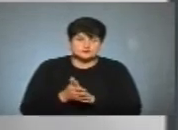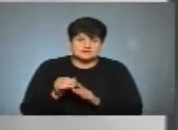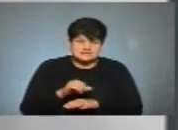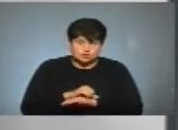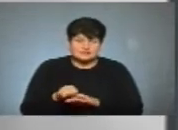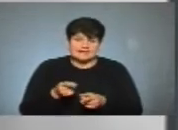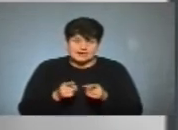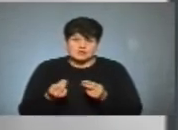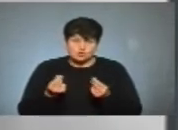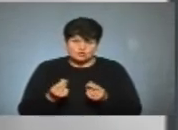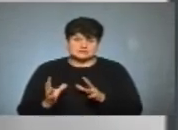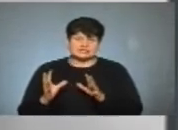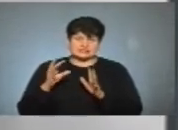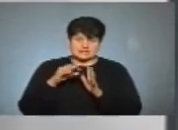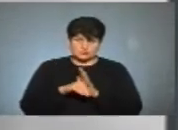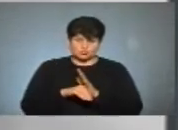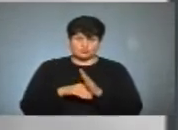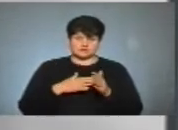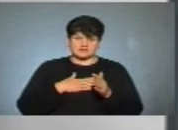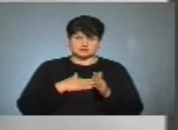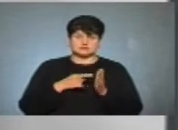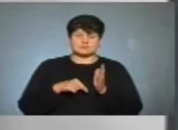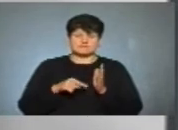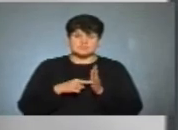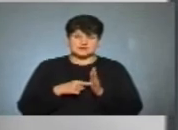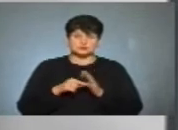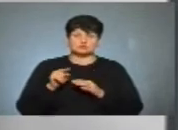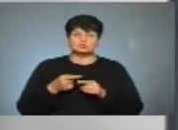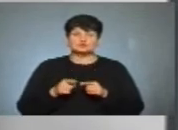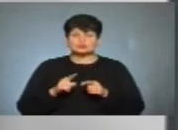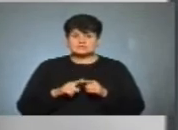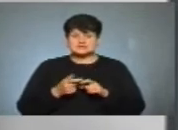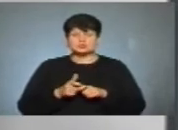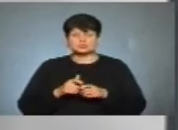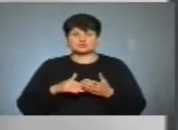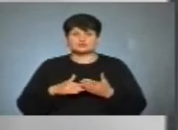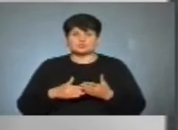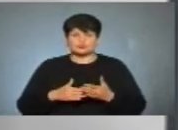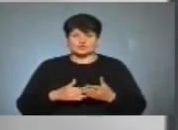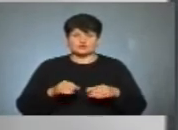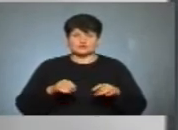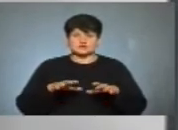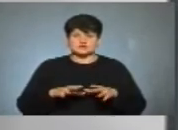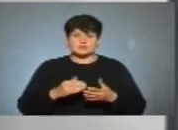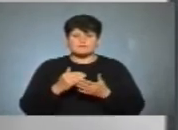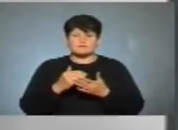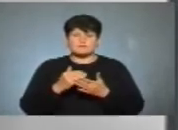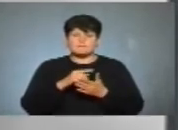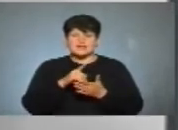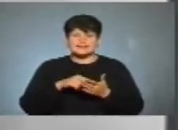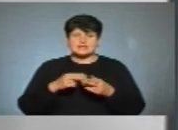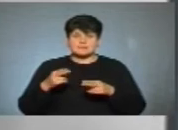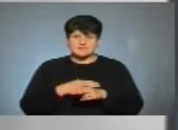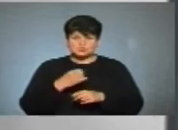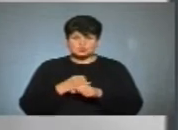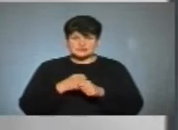реальні кошти, які надходять в межі нашого міста. Тому це суттєво допоможе саме вирішити питання безробіття, про